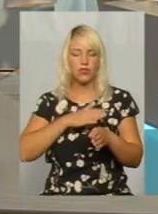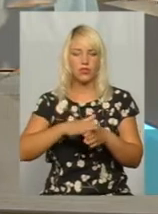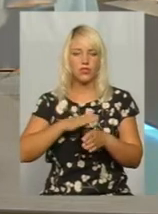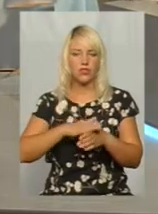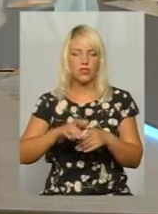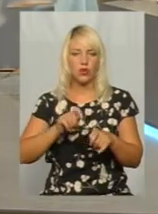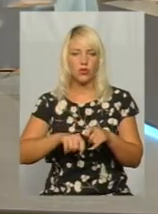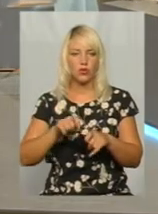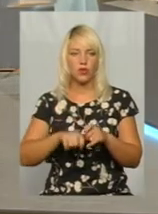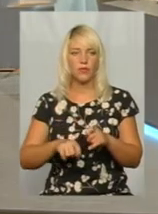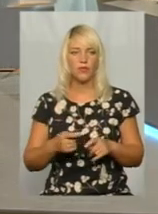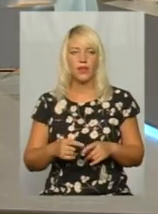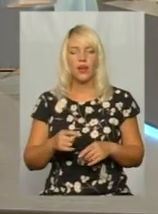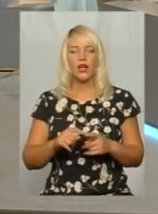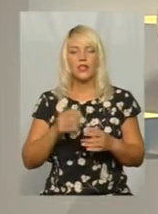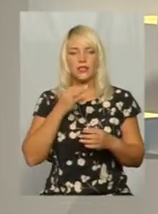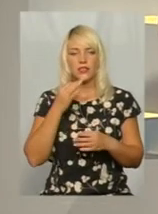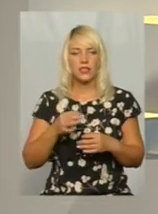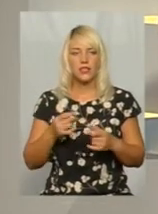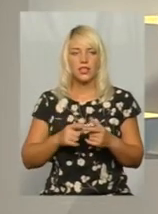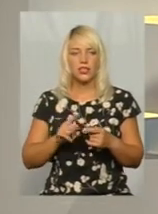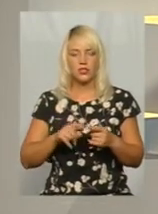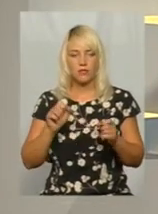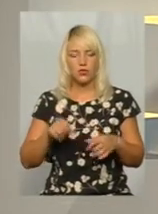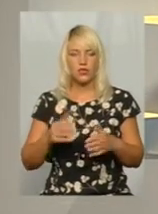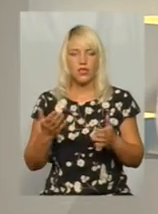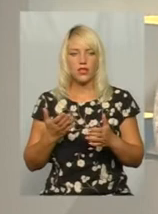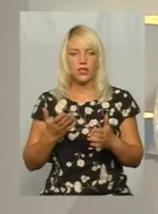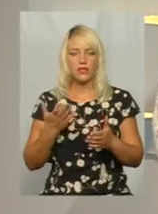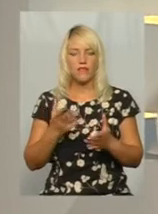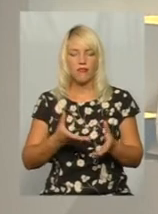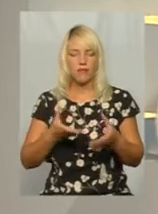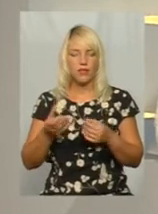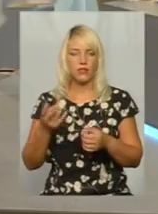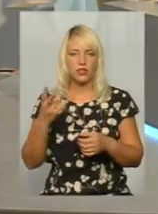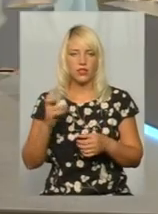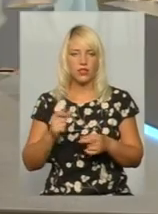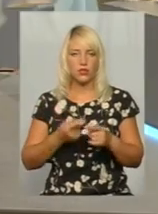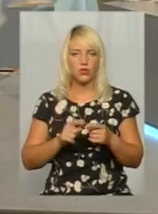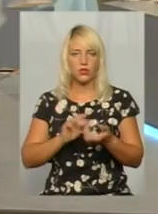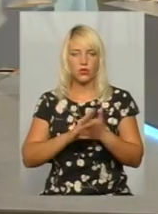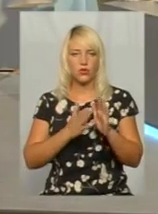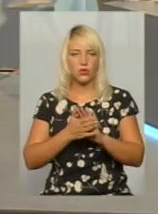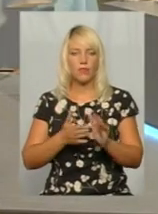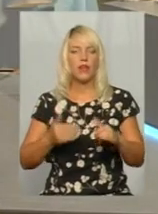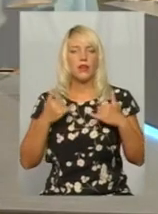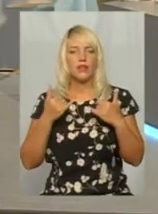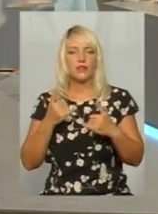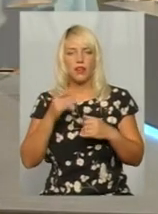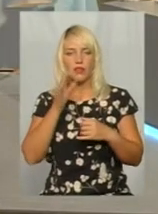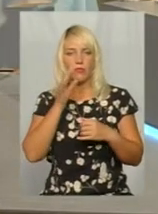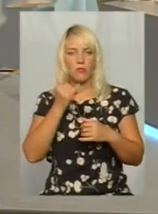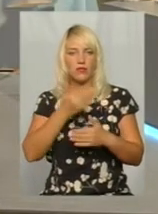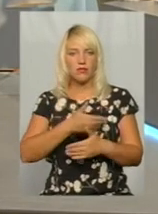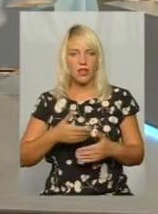контролю. А скажіть, може Укртрансбезпека якось струдитись в цей процес? Якісь є важелі в другому ситуації? На даний момент нами